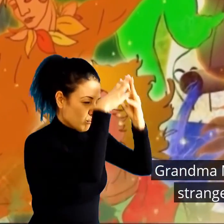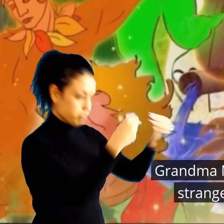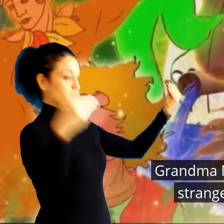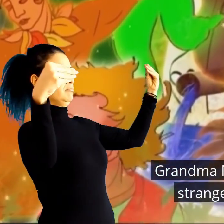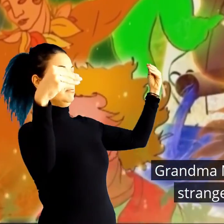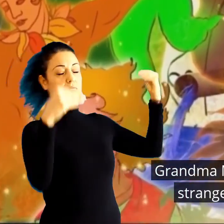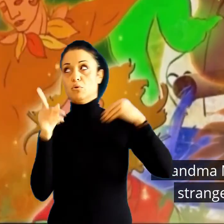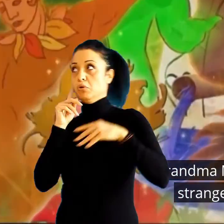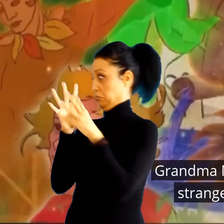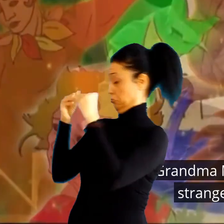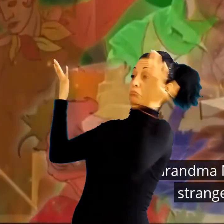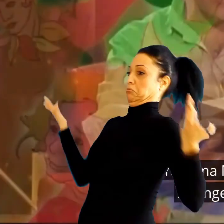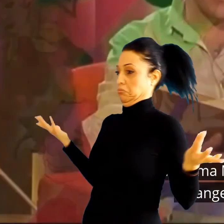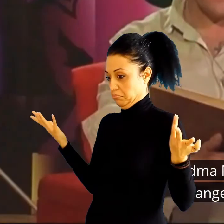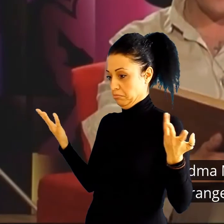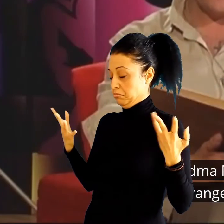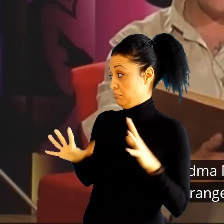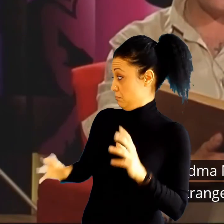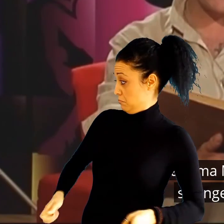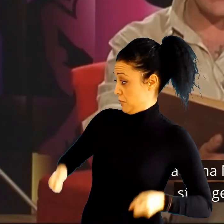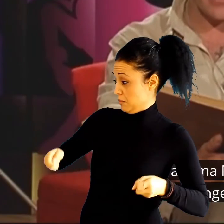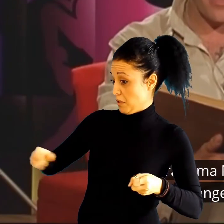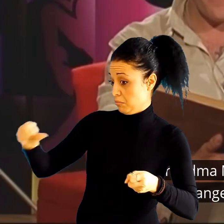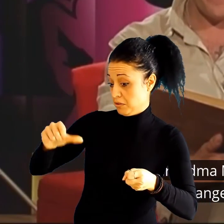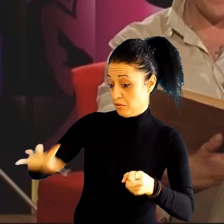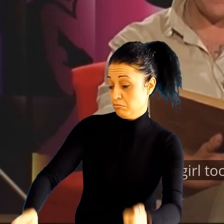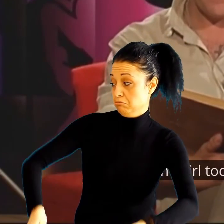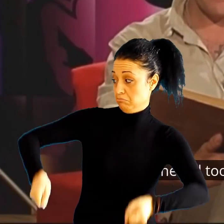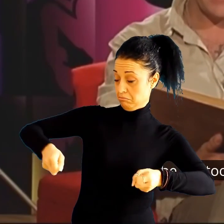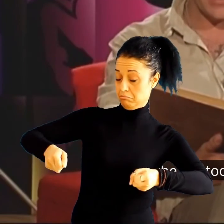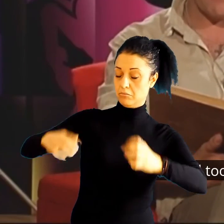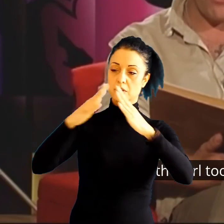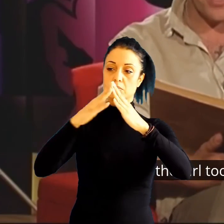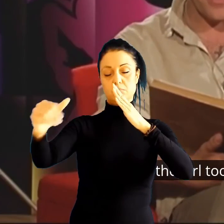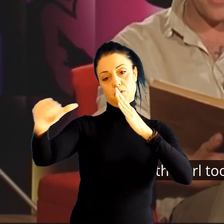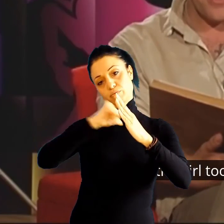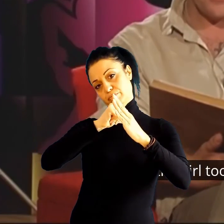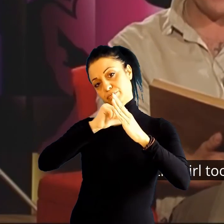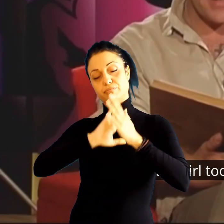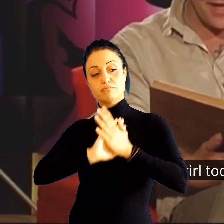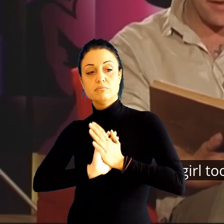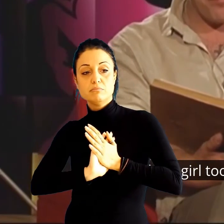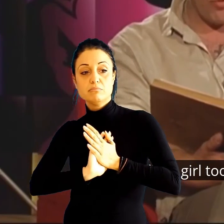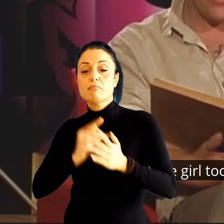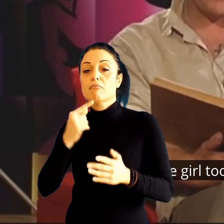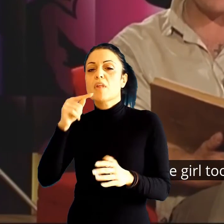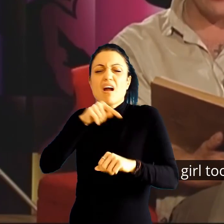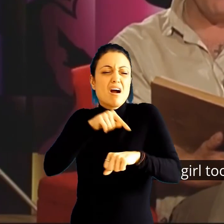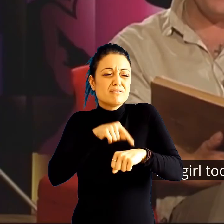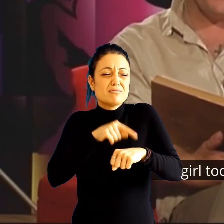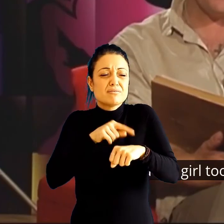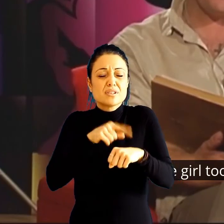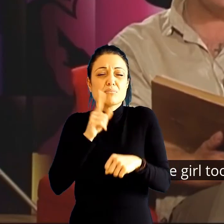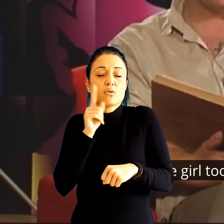очите чудно исветнале и исчезнала. А девојката ги зела полните